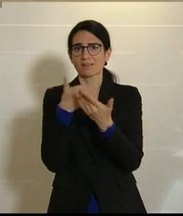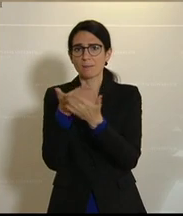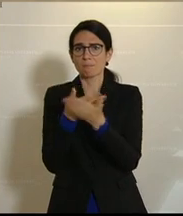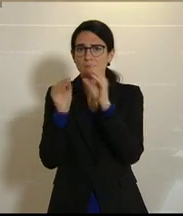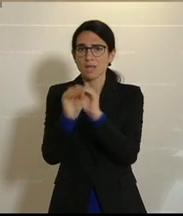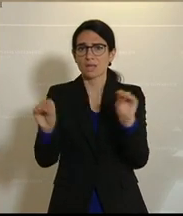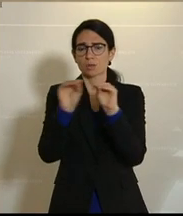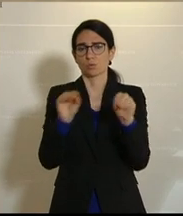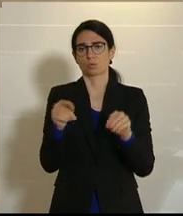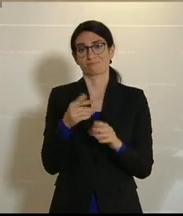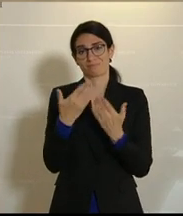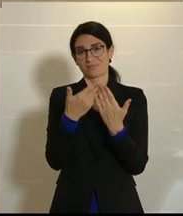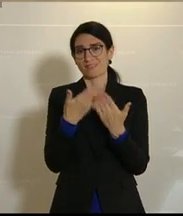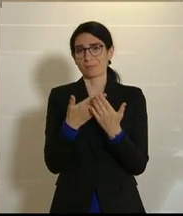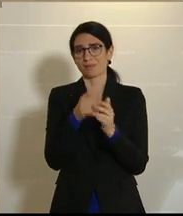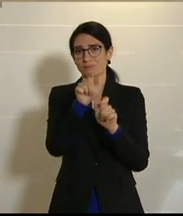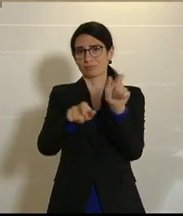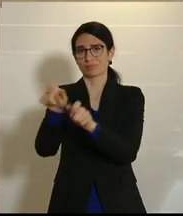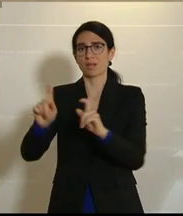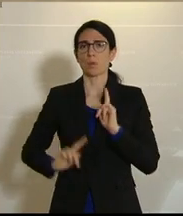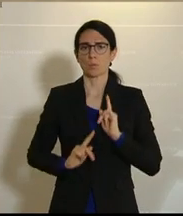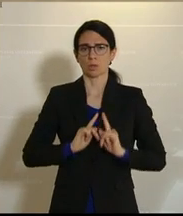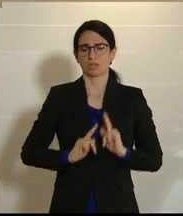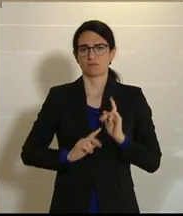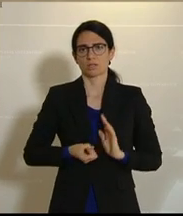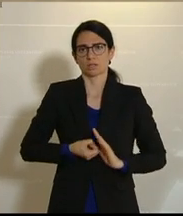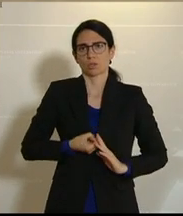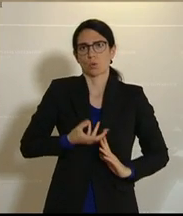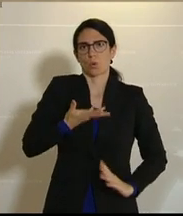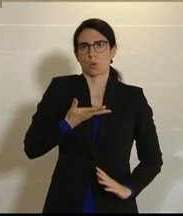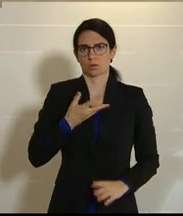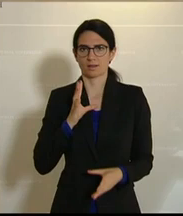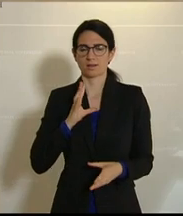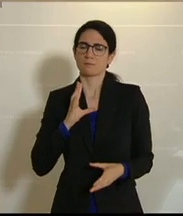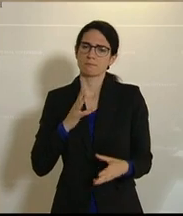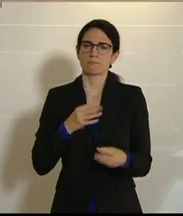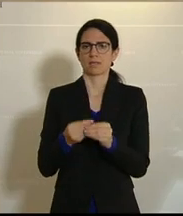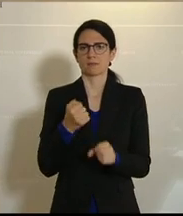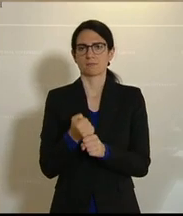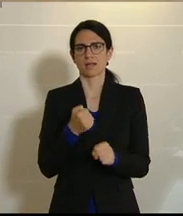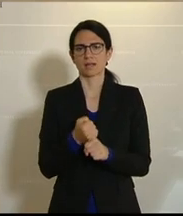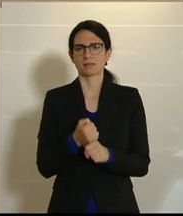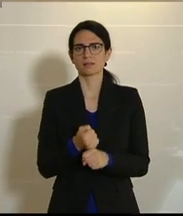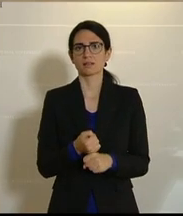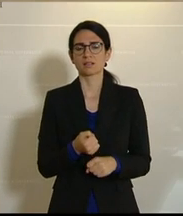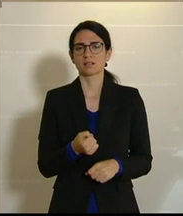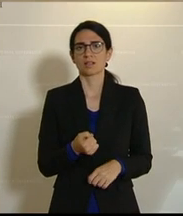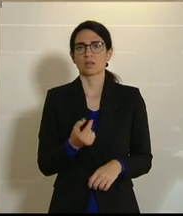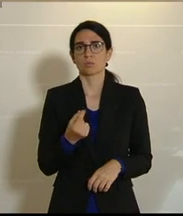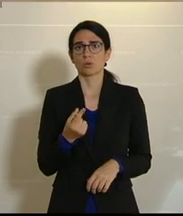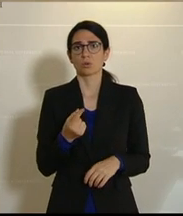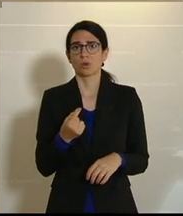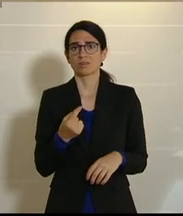Und es wird sich dabei zeigen, dass es nicht das größte Ziel ist zu sagen, wer hat jetzt die größte Zahl für ihre